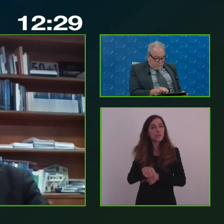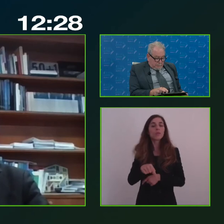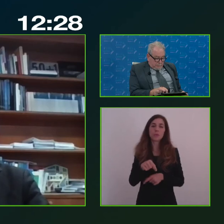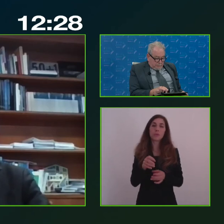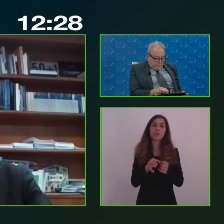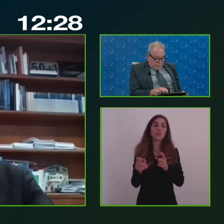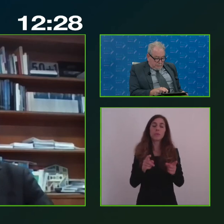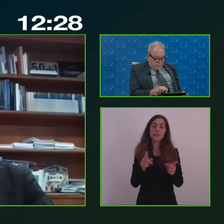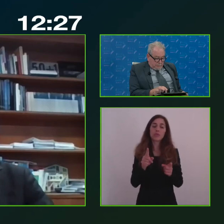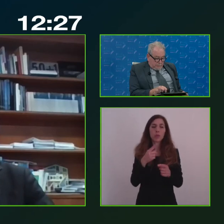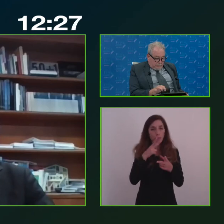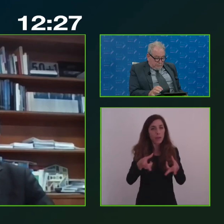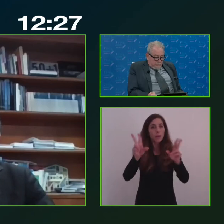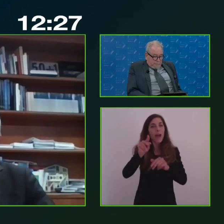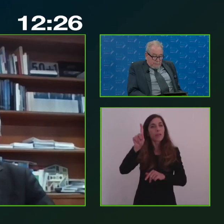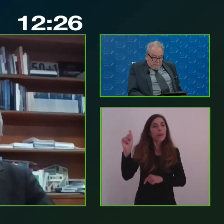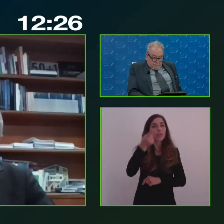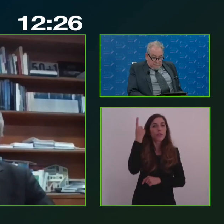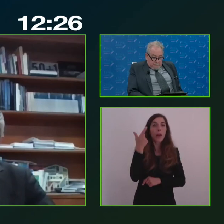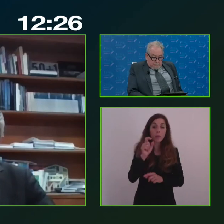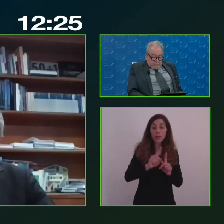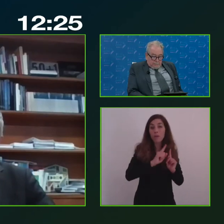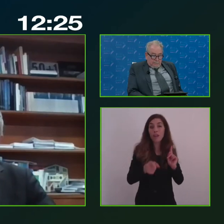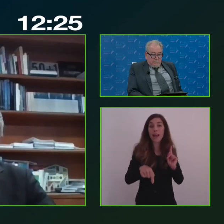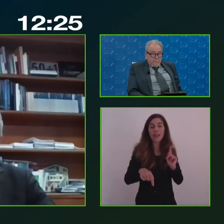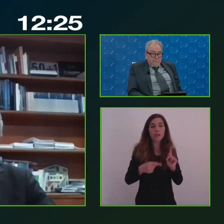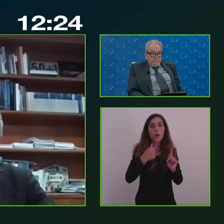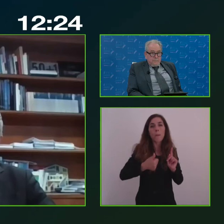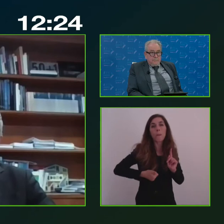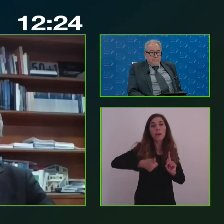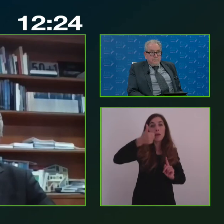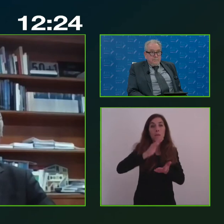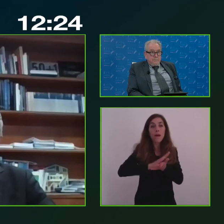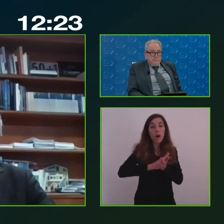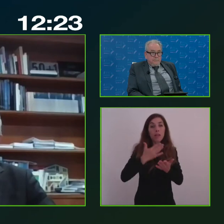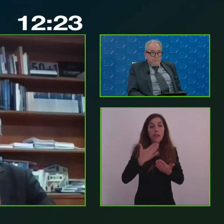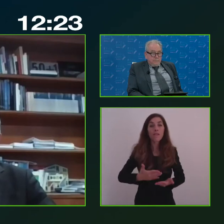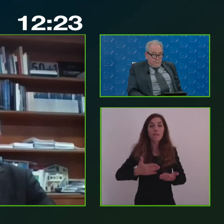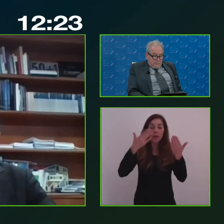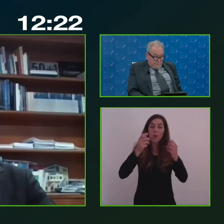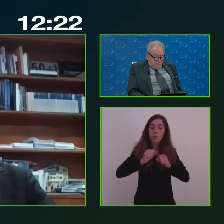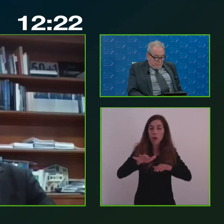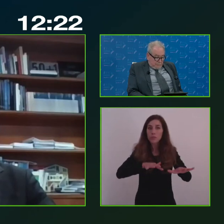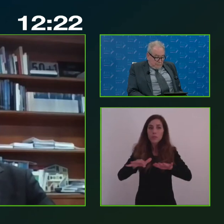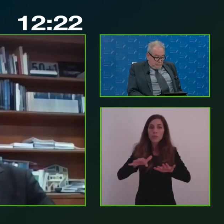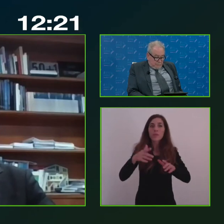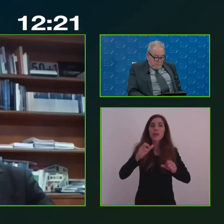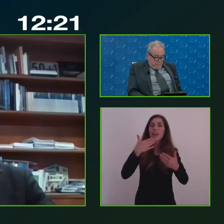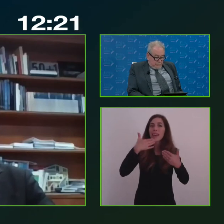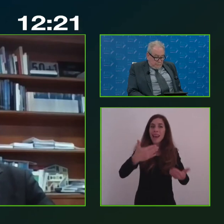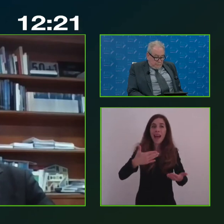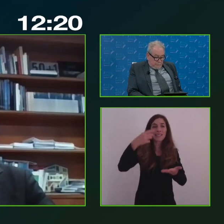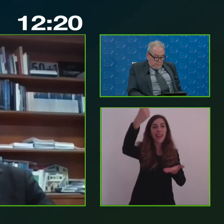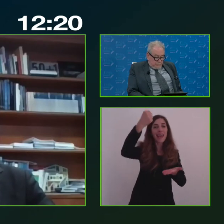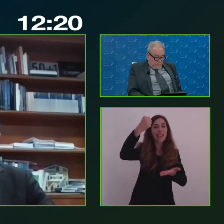tanto tempo c'è effettivamente la possibilità di coniugare, grazie alla mobilitazione di risorse che sono anch'esse